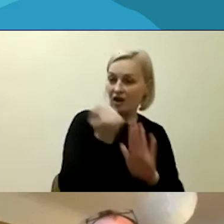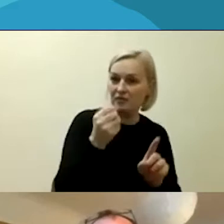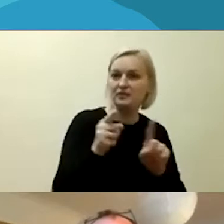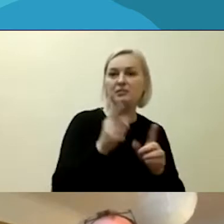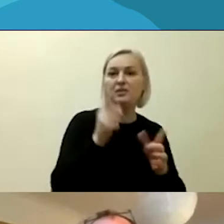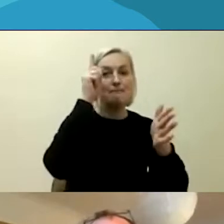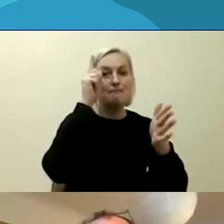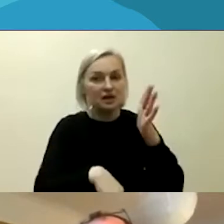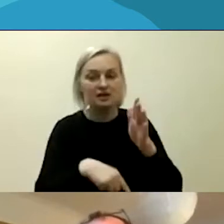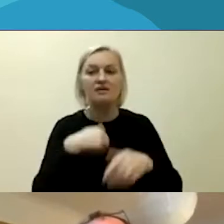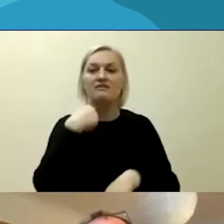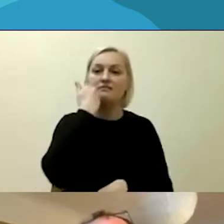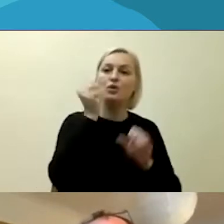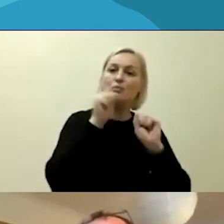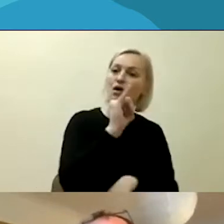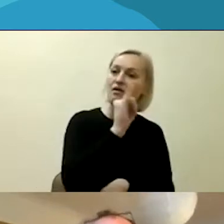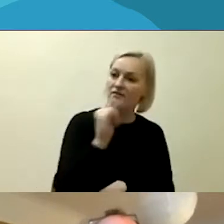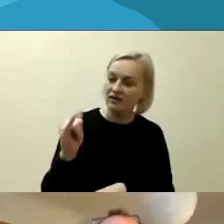būtų galima juos vėliau vertinti.